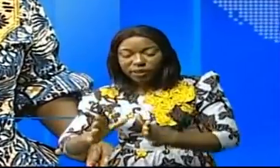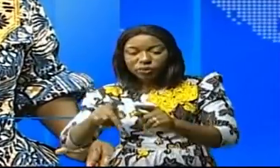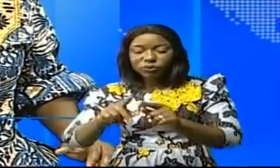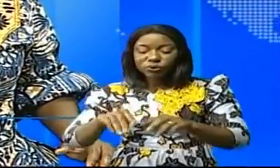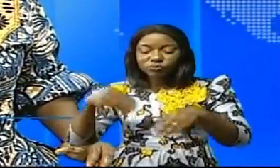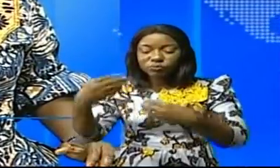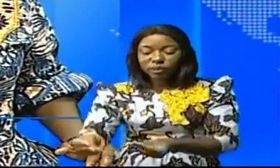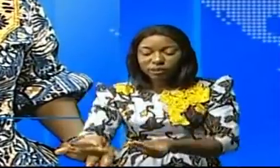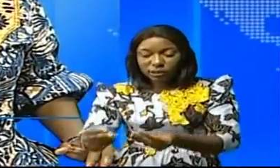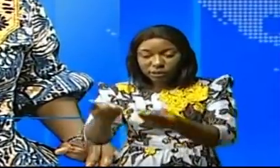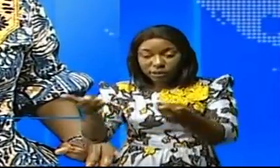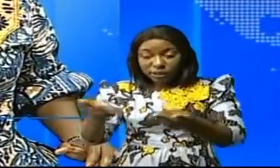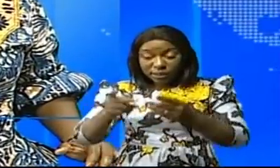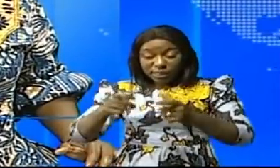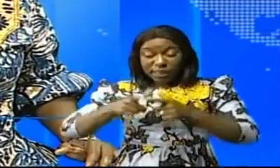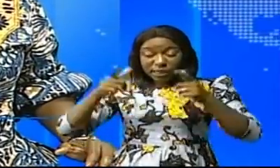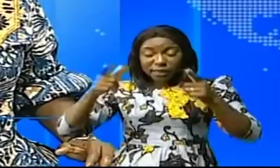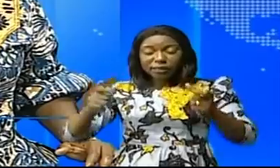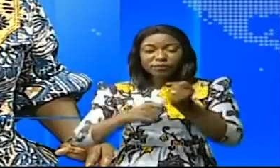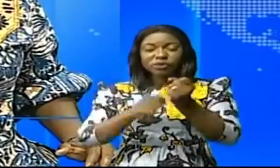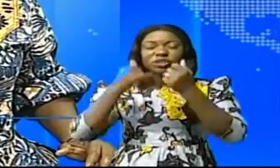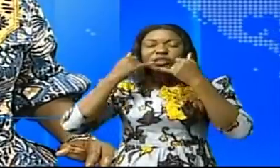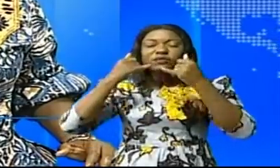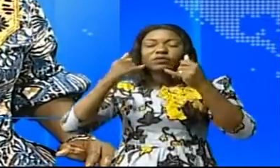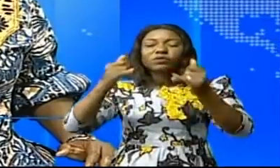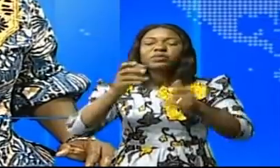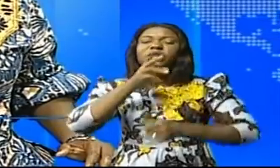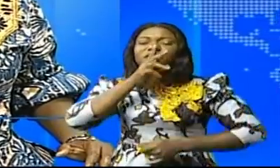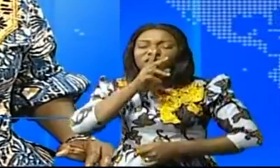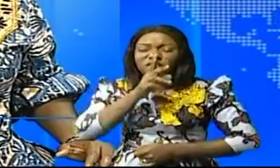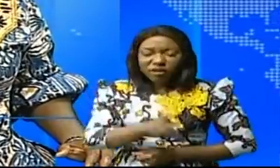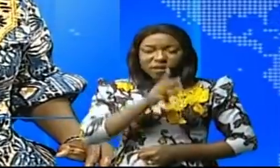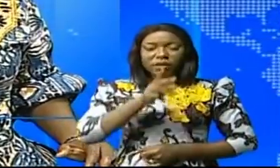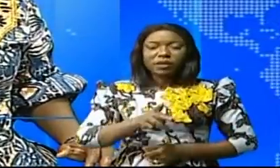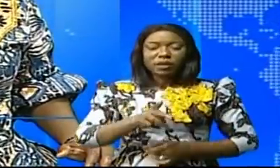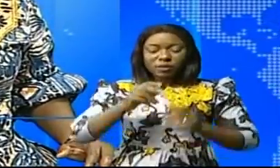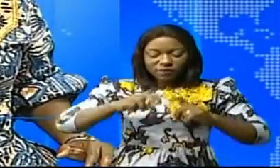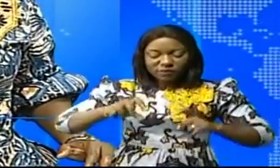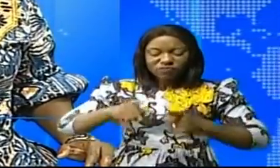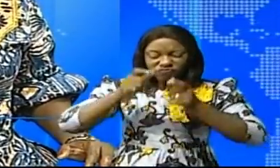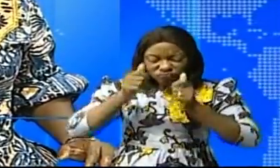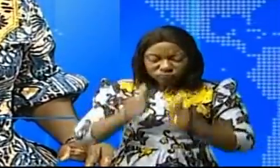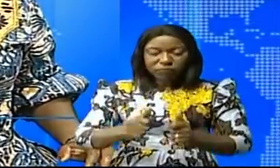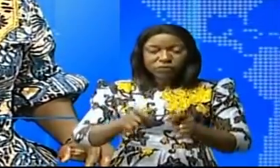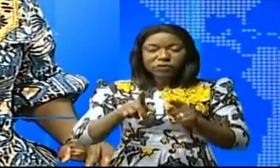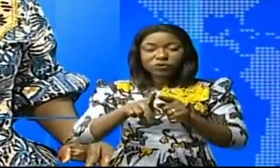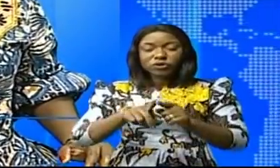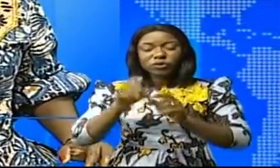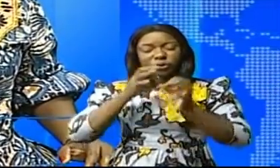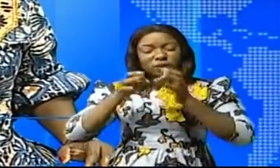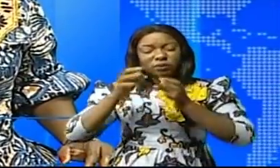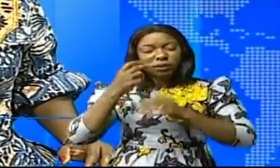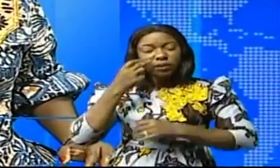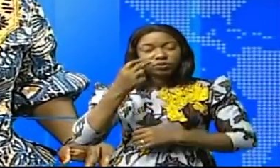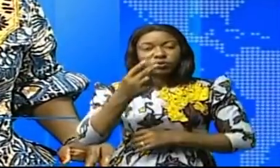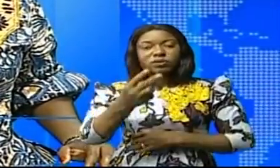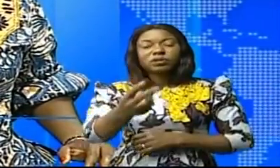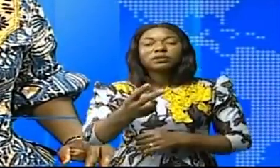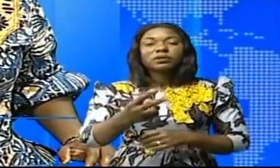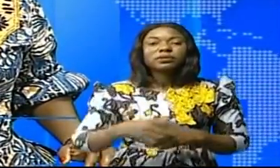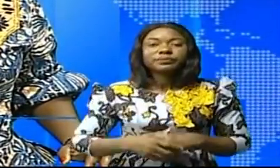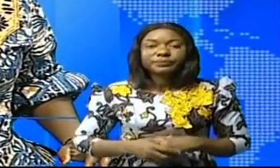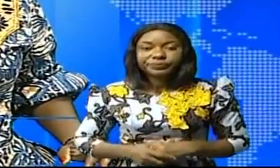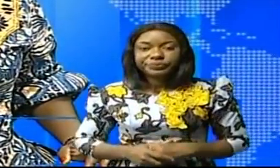disposition du grand public les informations véridiques et vérifiables. D'autres précisions avec Diane